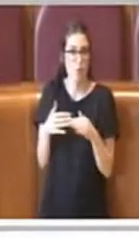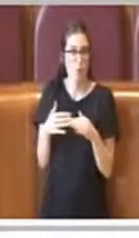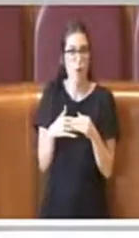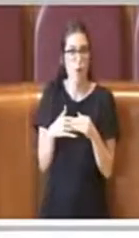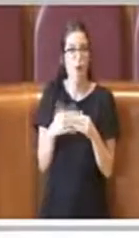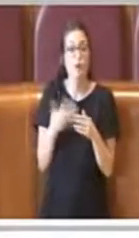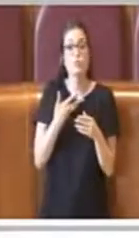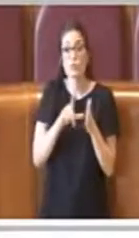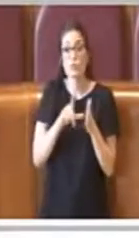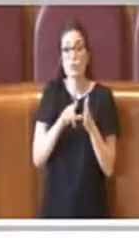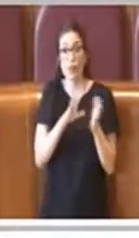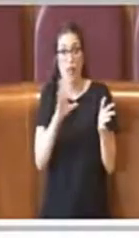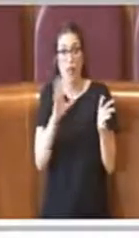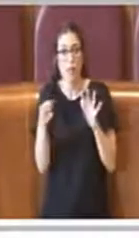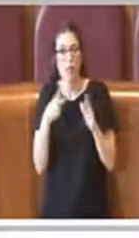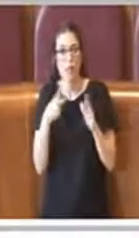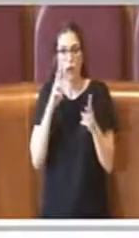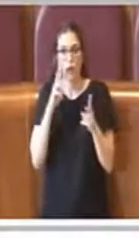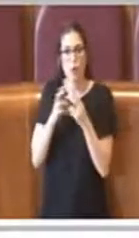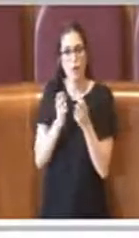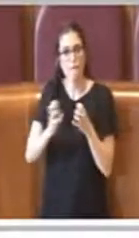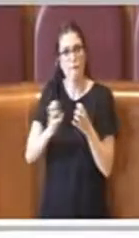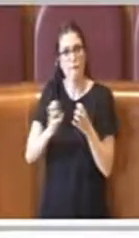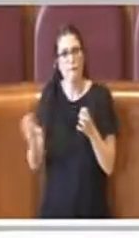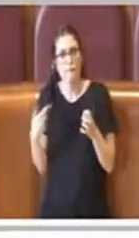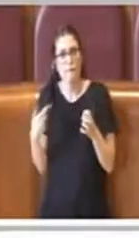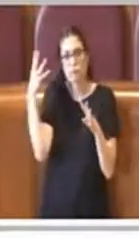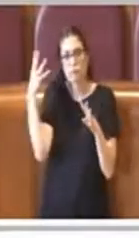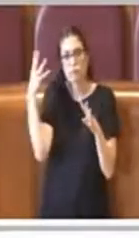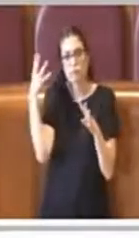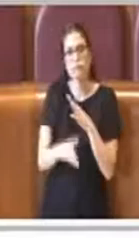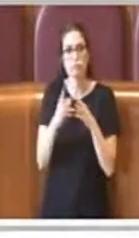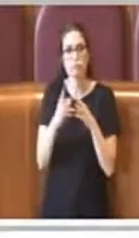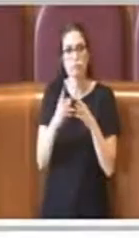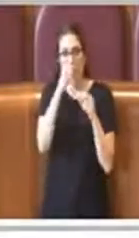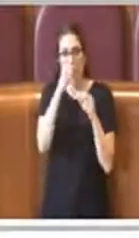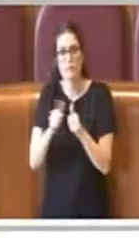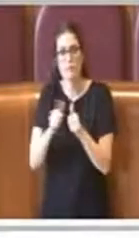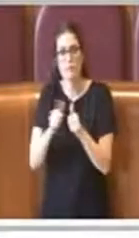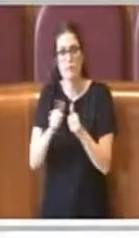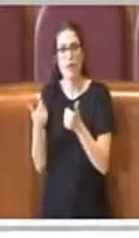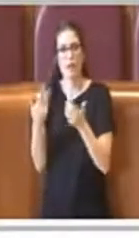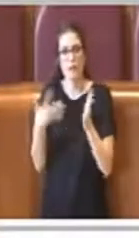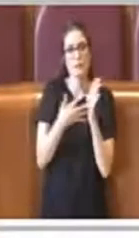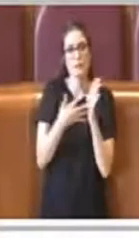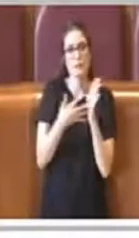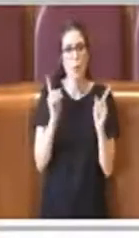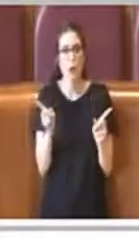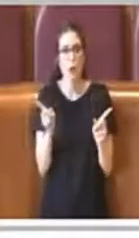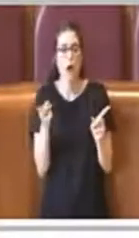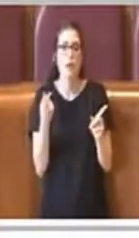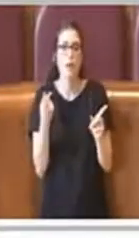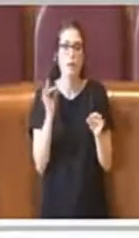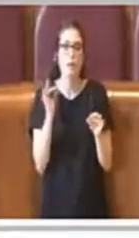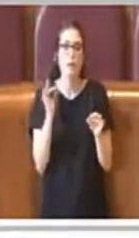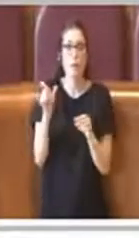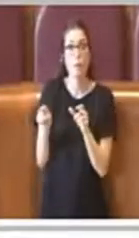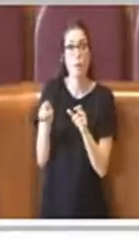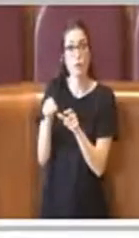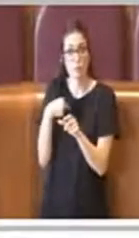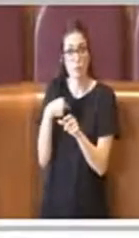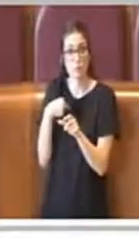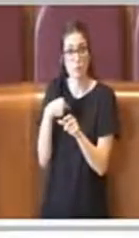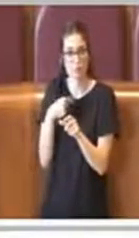sosseguiti diversi incontri in cui si sono approfonditi appunto molteplici aspetti e criticità rilevati da questi soggetti a cui ho